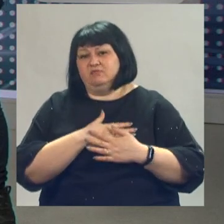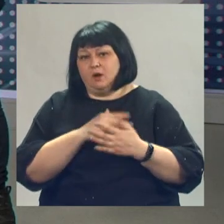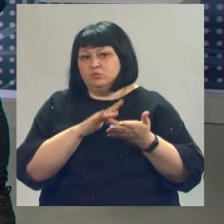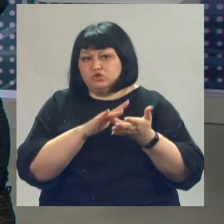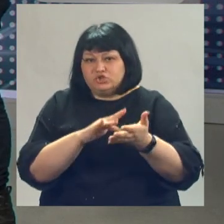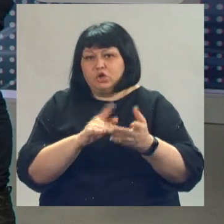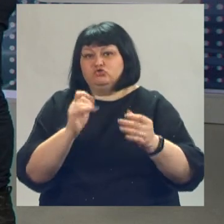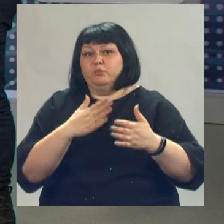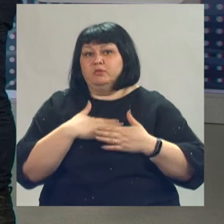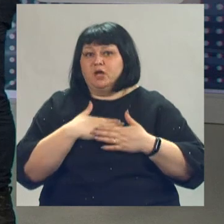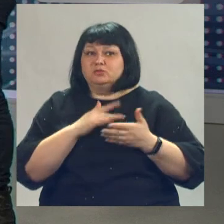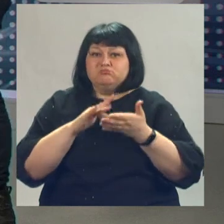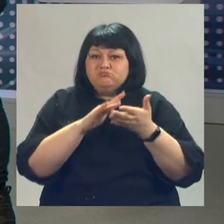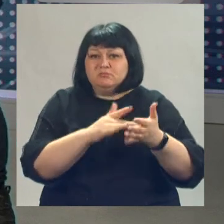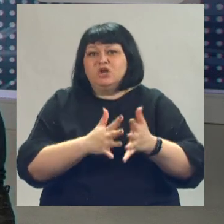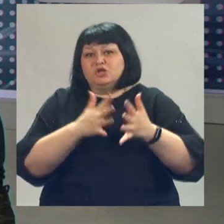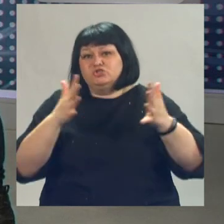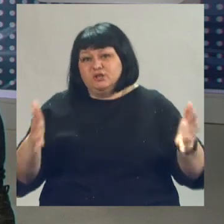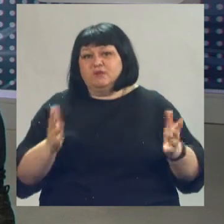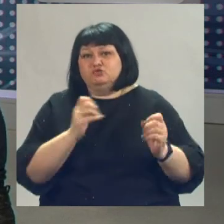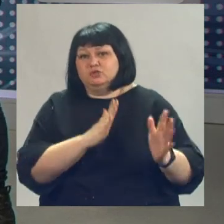наши расширялись, ситуация стабилизировалась. Благодарю. Будьте добры. Спасибо.